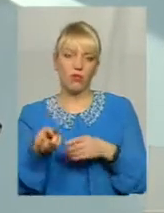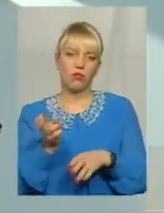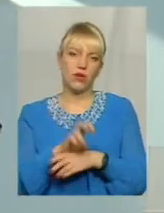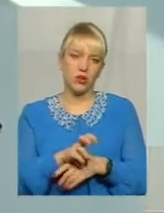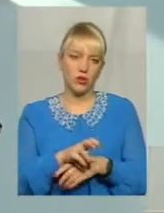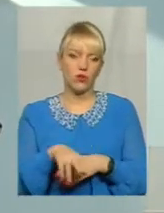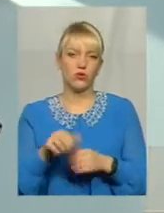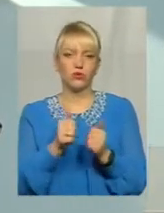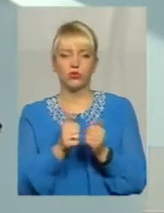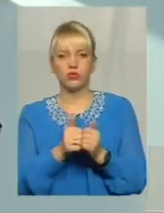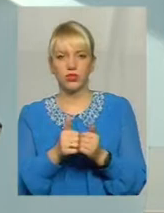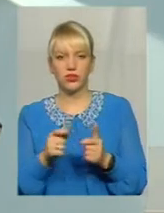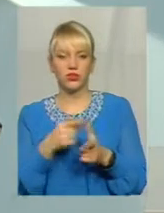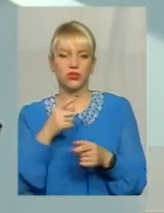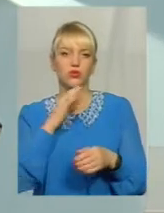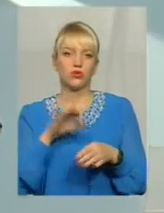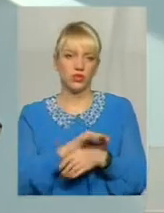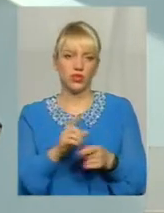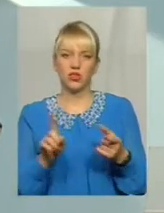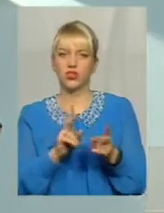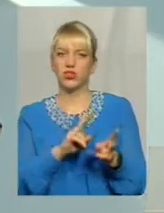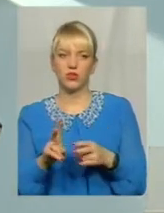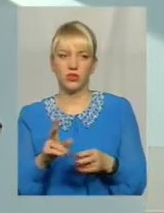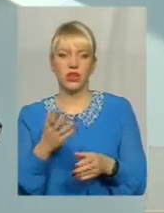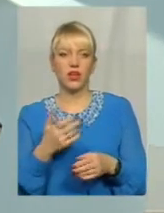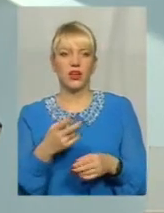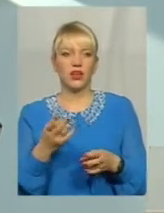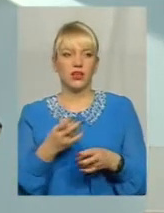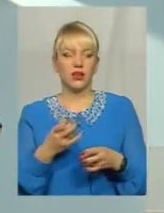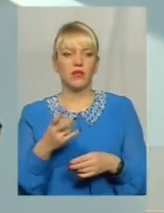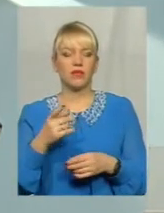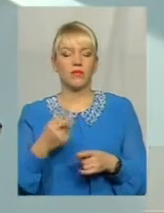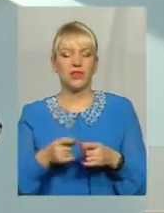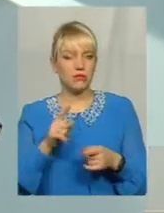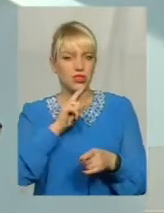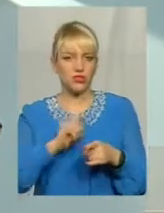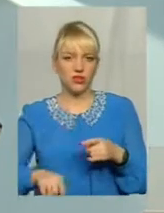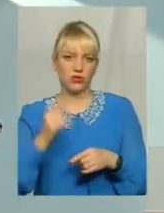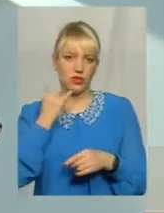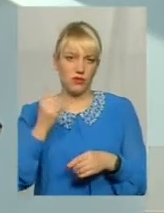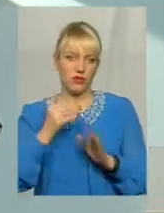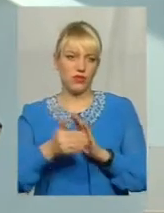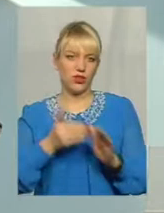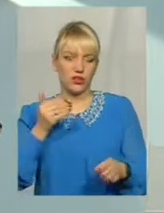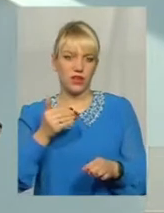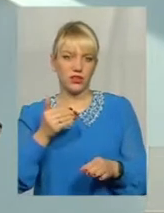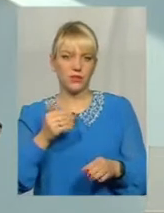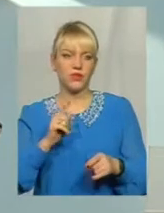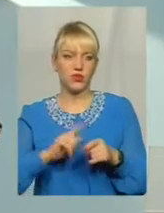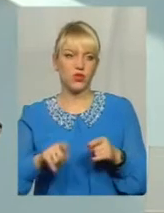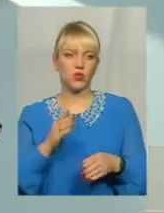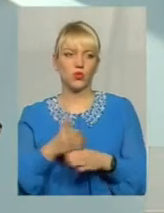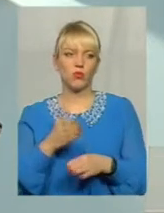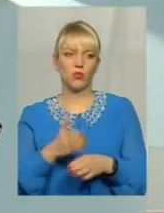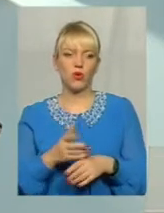сусіда, чи дружини, чи ще когось, щось випити і чекати, поки воно пройде, треба телефонувати і викликати швидку